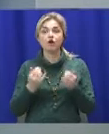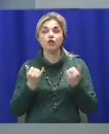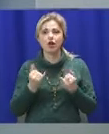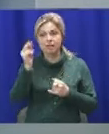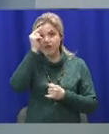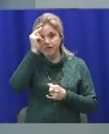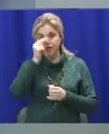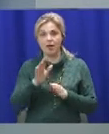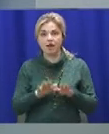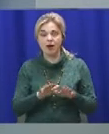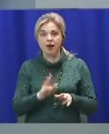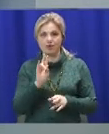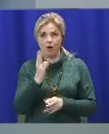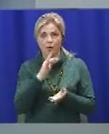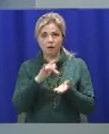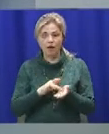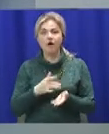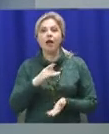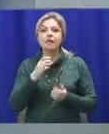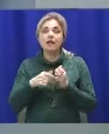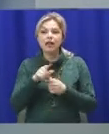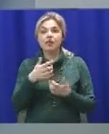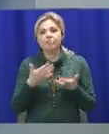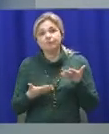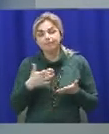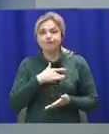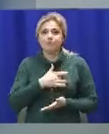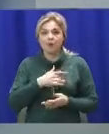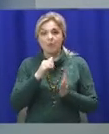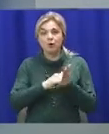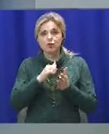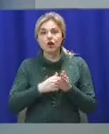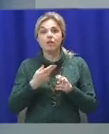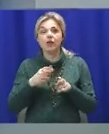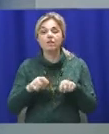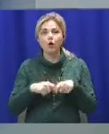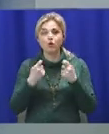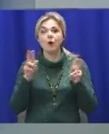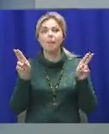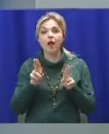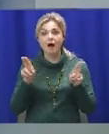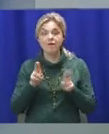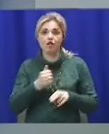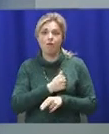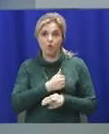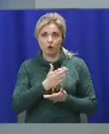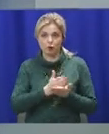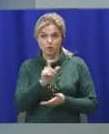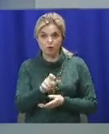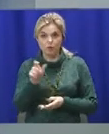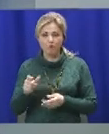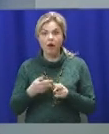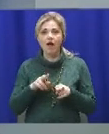Миколаєвом. Серед ймовірних причин загоряння – порушення правил пожежної безпеки самими військовими. Нині цей